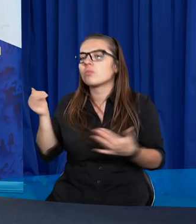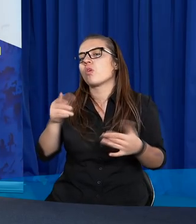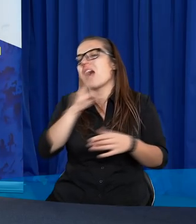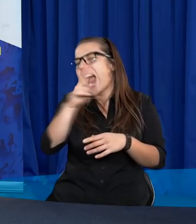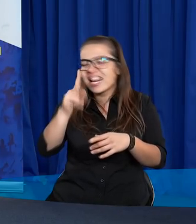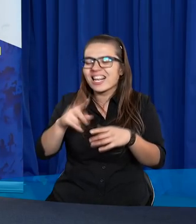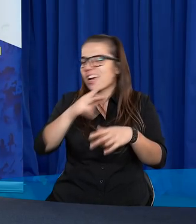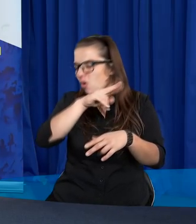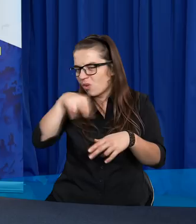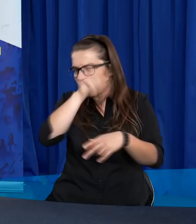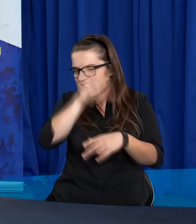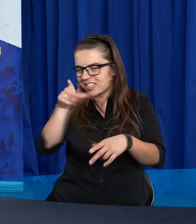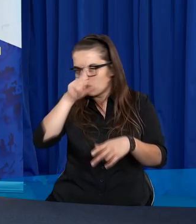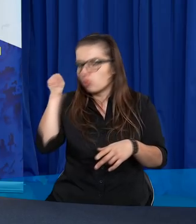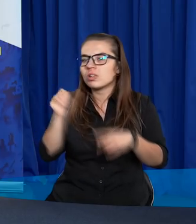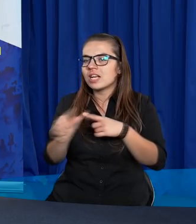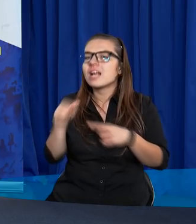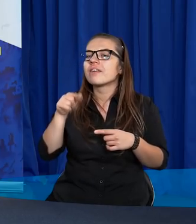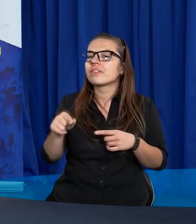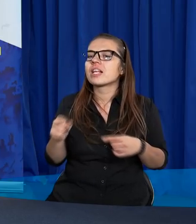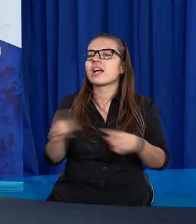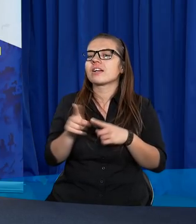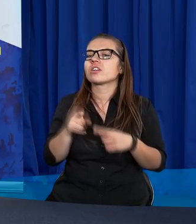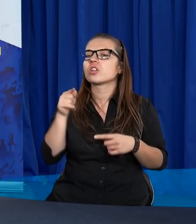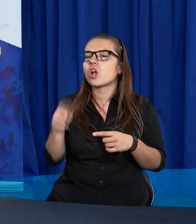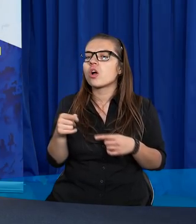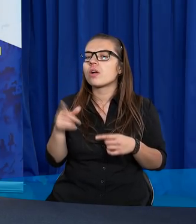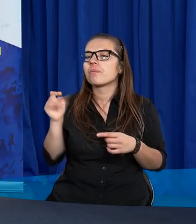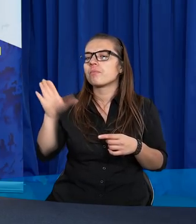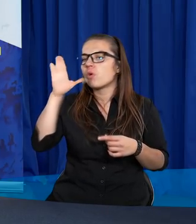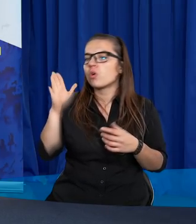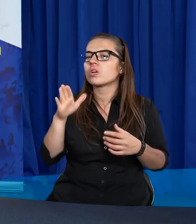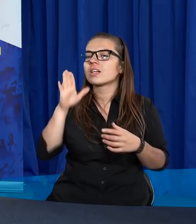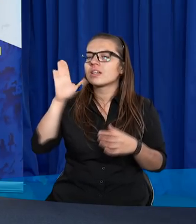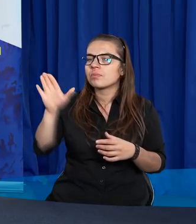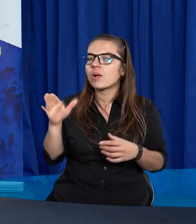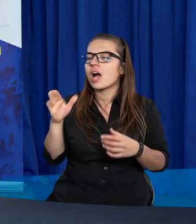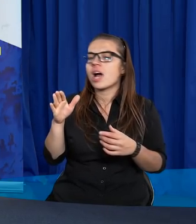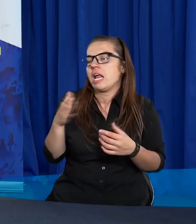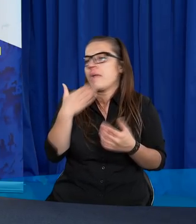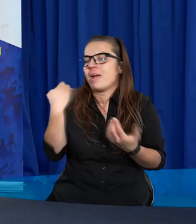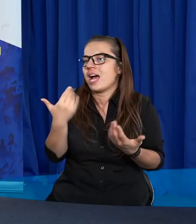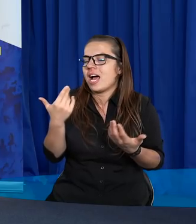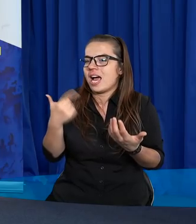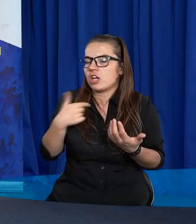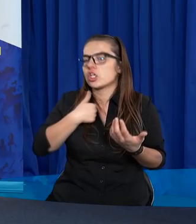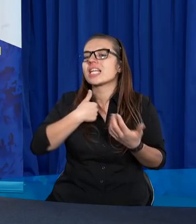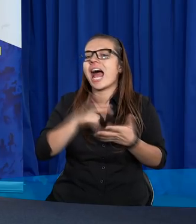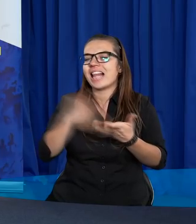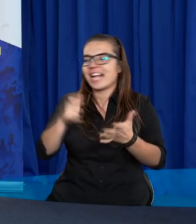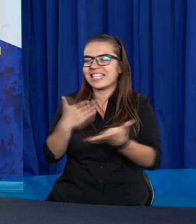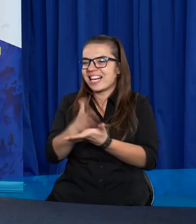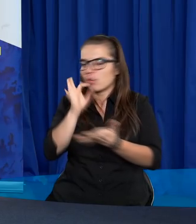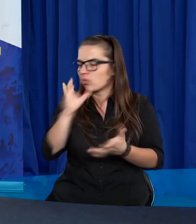może każdego dnia, jest tym, że Bóg stwierdził, że ja na nic dobrego nie zasługuję.